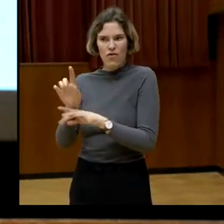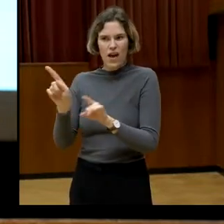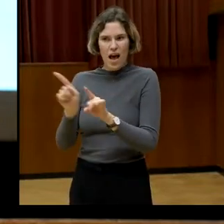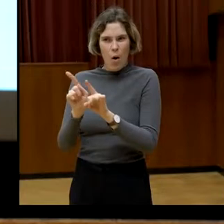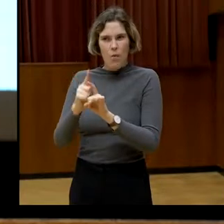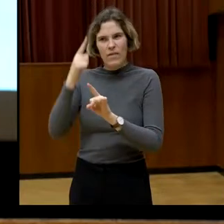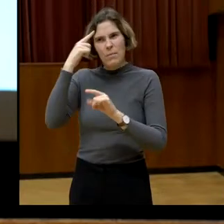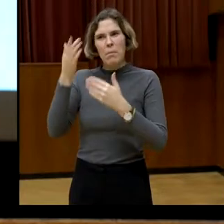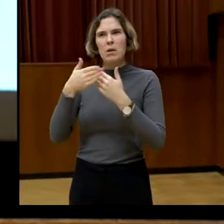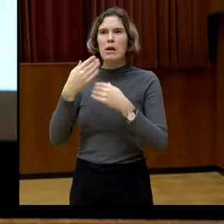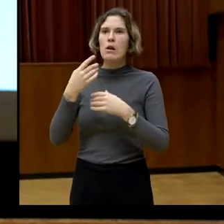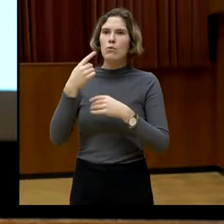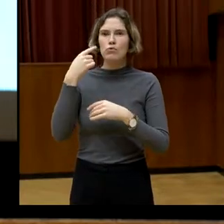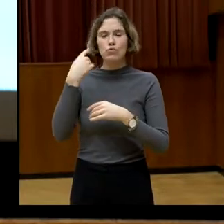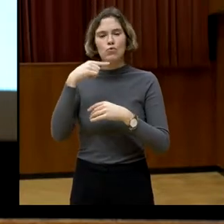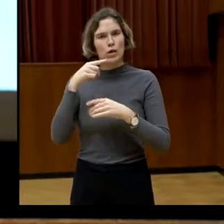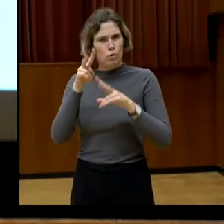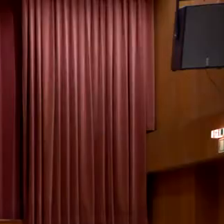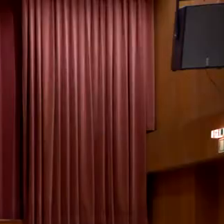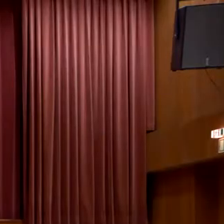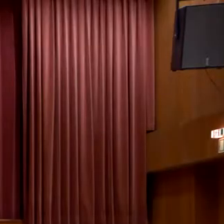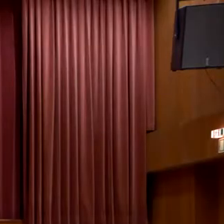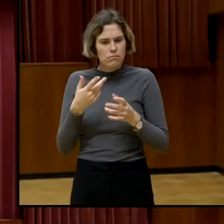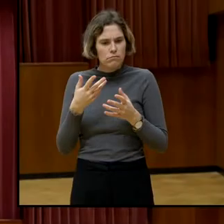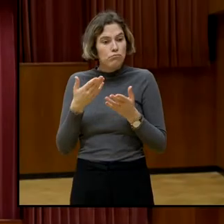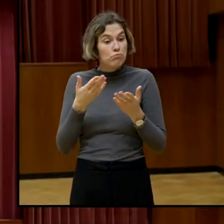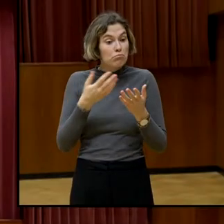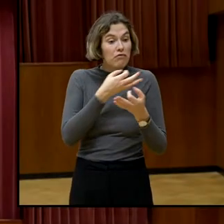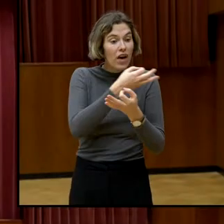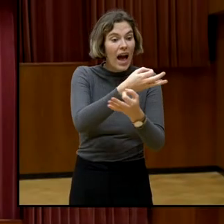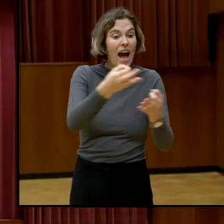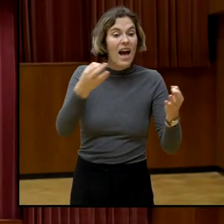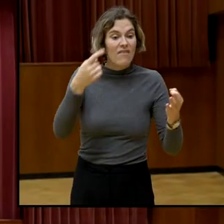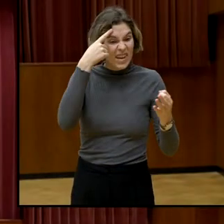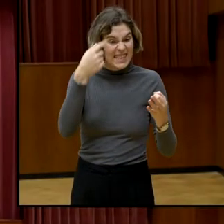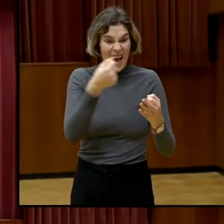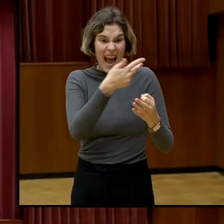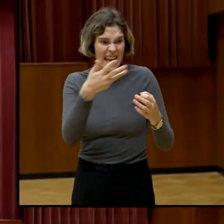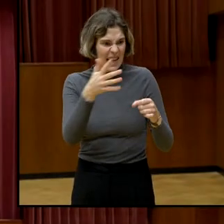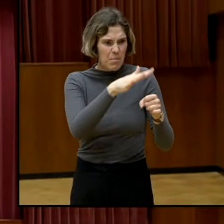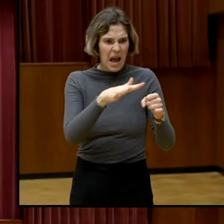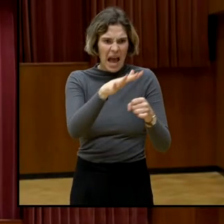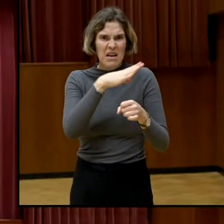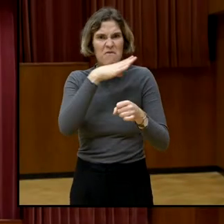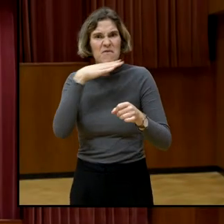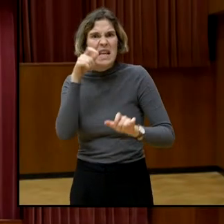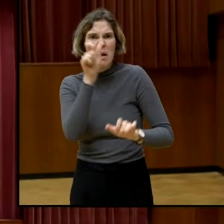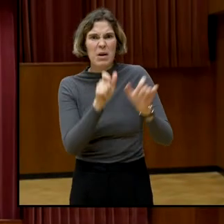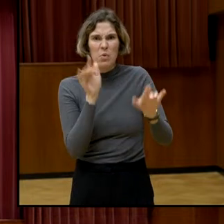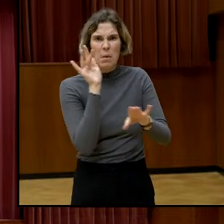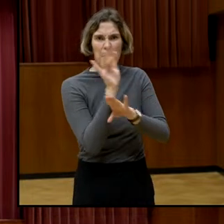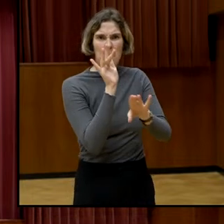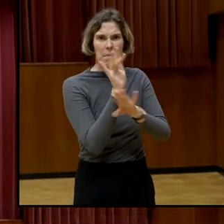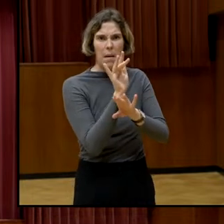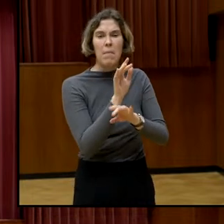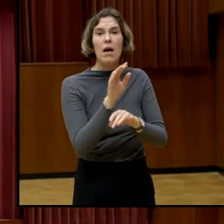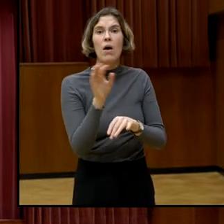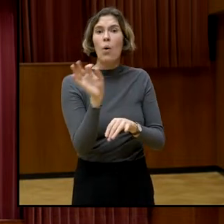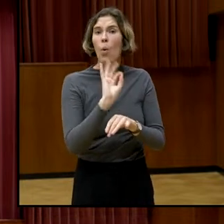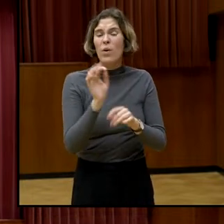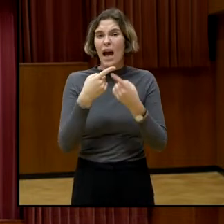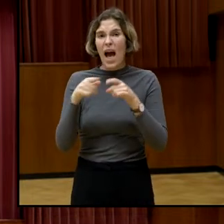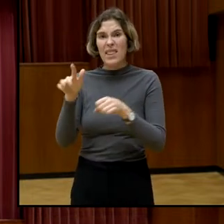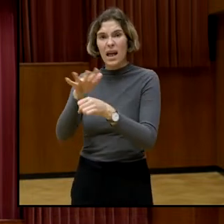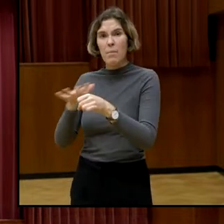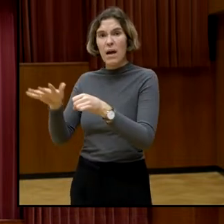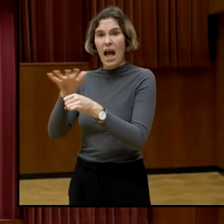Teil in der Bevölkerung positiv gesehen werden. Und andere Bereiche wie, wenig überraschend, Gentechnik, Kernenergie, da gibt es viel größere Segmente der